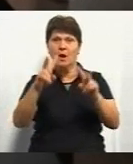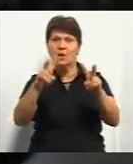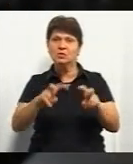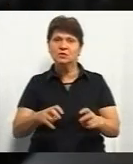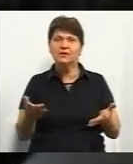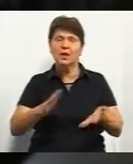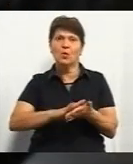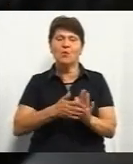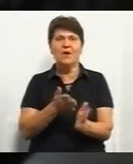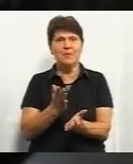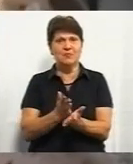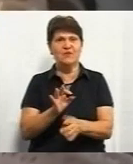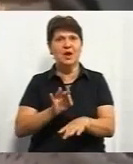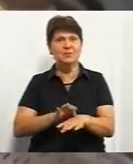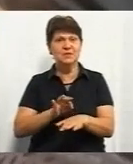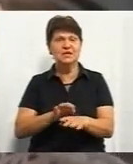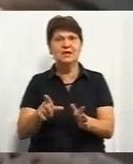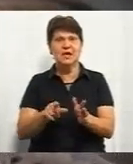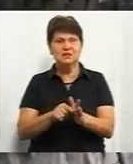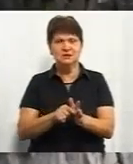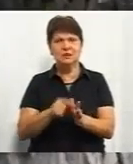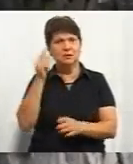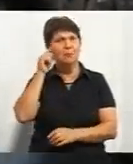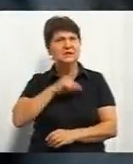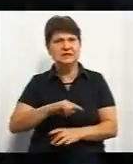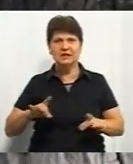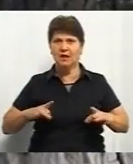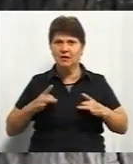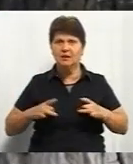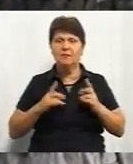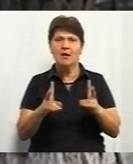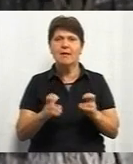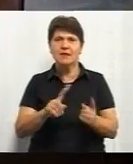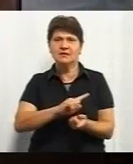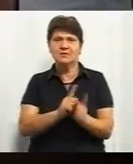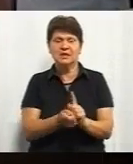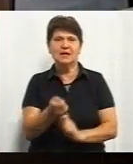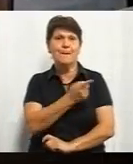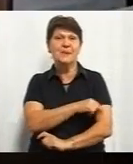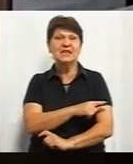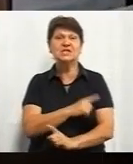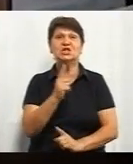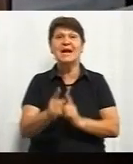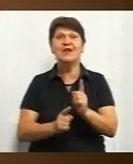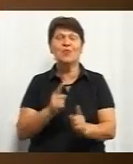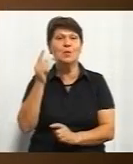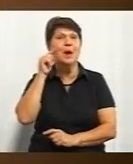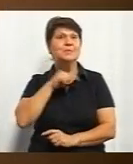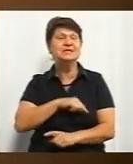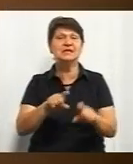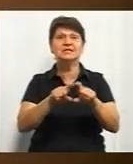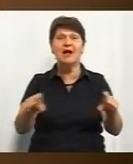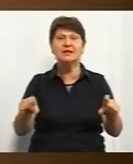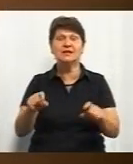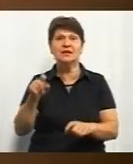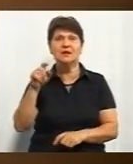умовах перебувають пацієнти з розладами психіки та як змінила медична реформа психіатричні заклади